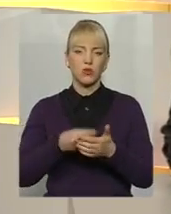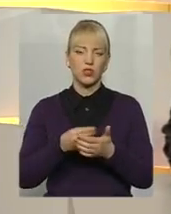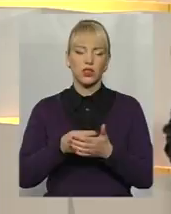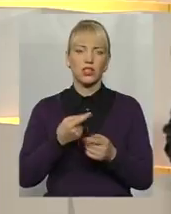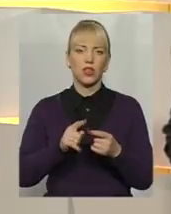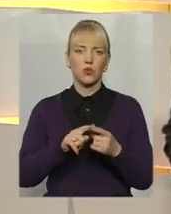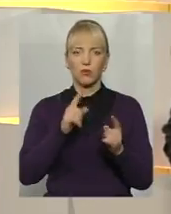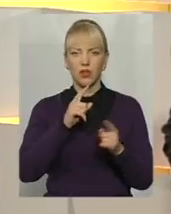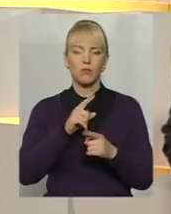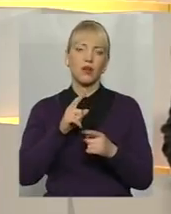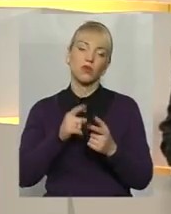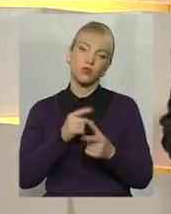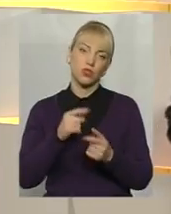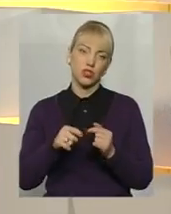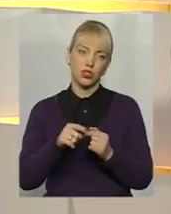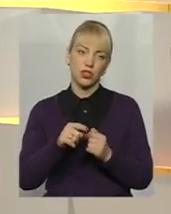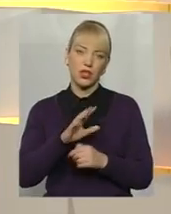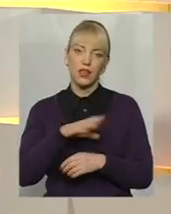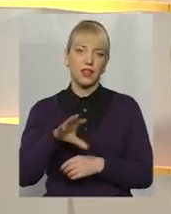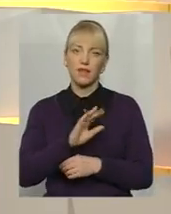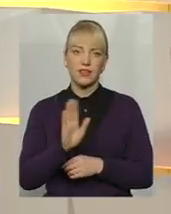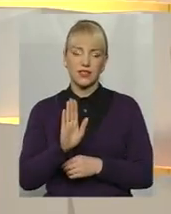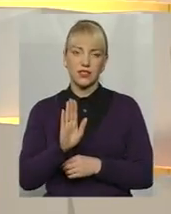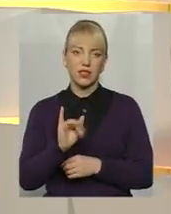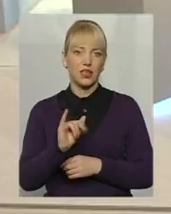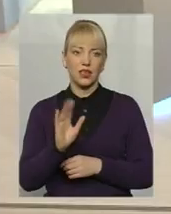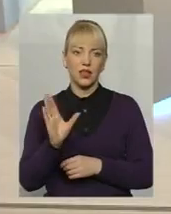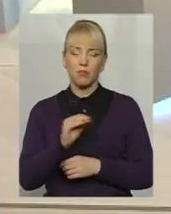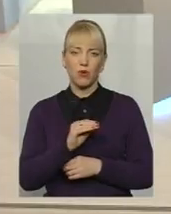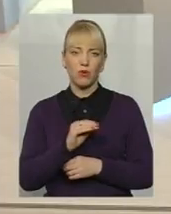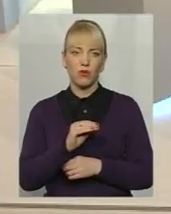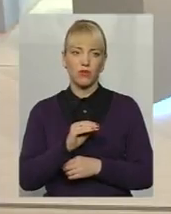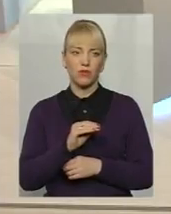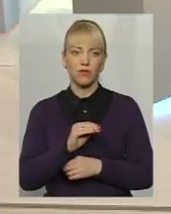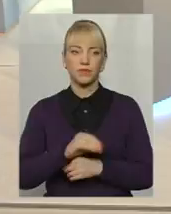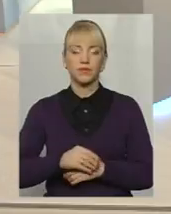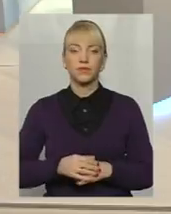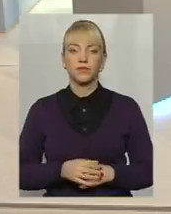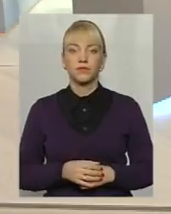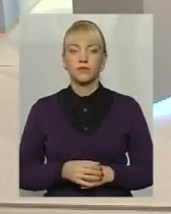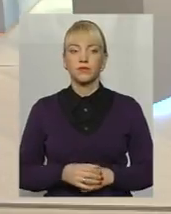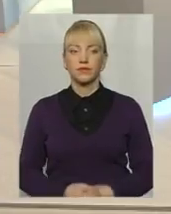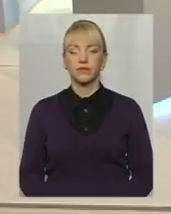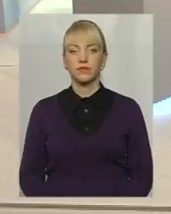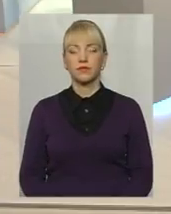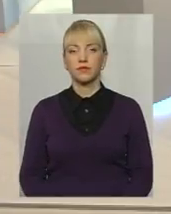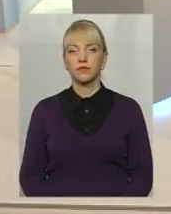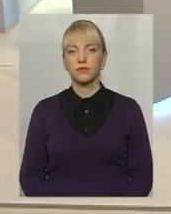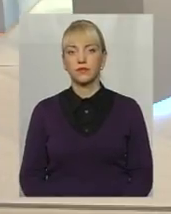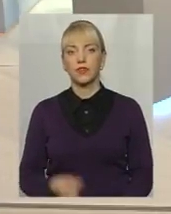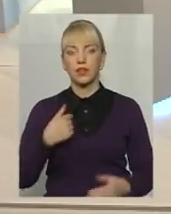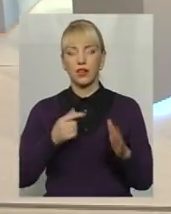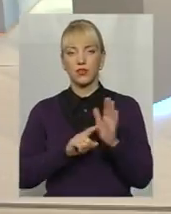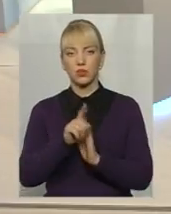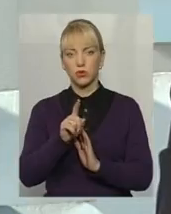Чи не всі і не в повному обсязі? Ну, давайте я розпочну.